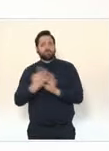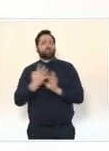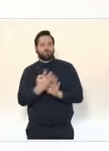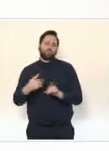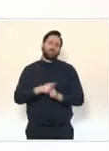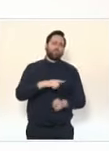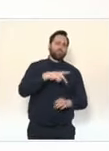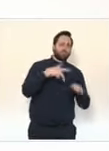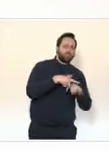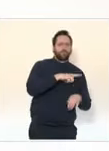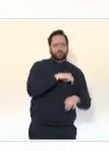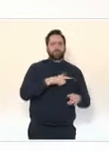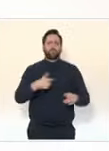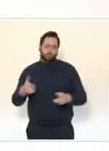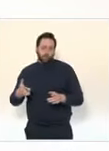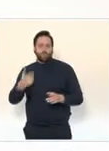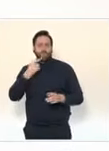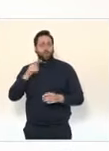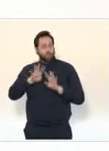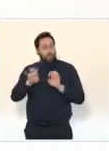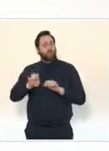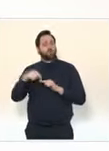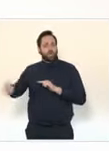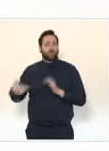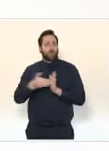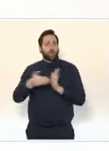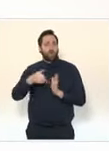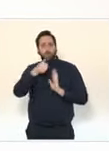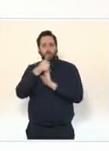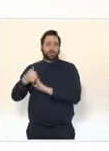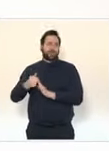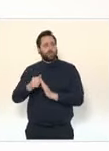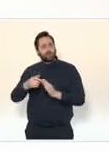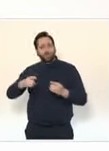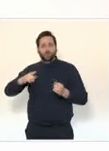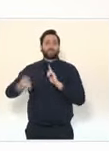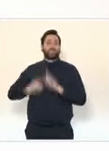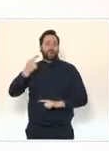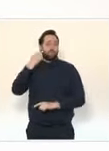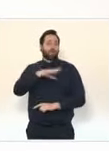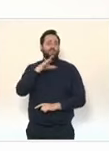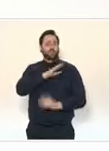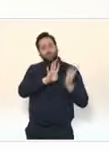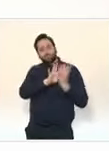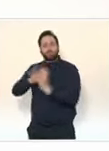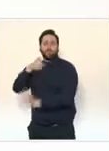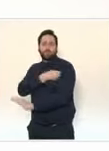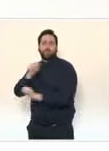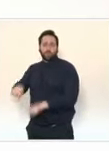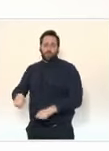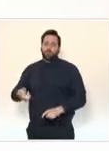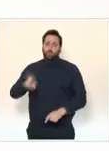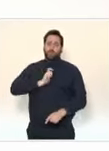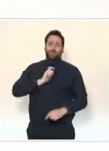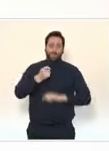Moi-même, puisque j'ai 56 ans, j'irai me faire vacciner avec le vaccin AstraZeneca, illustrant ainsi ce que vient de dire Olivier